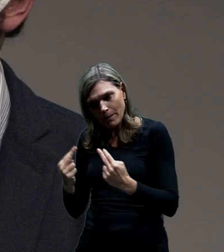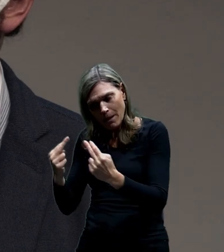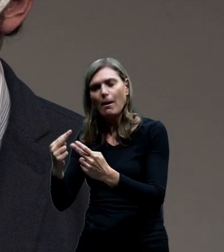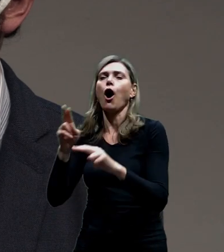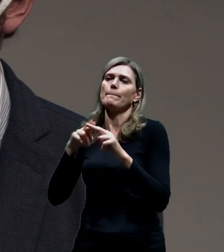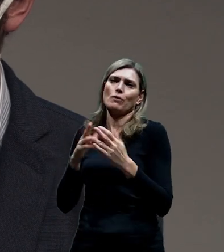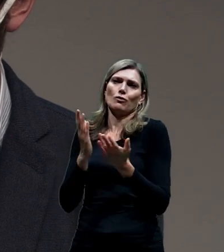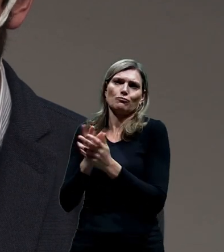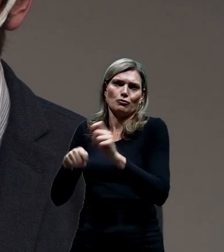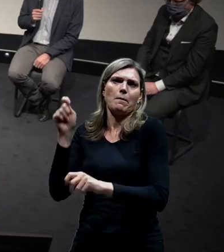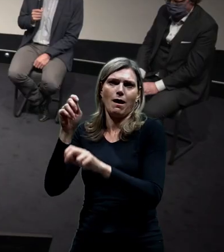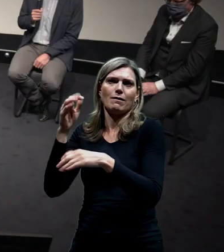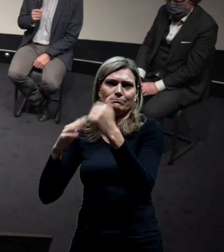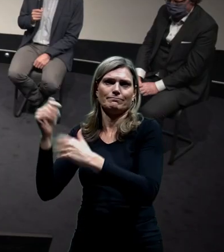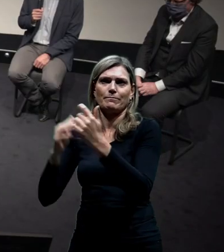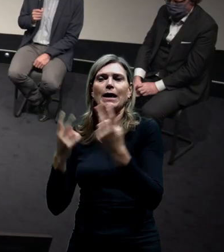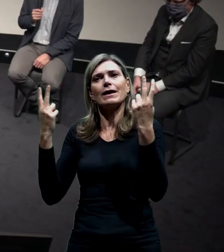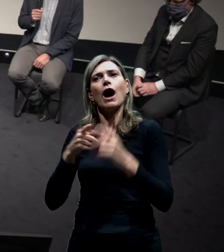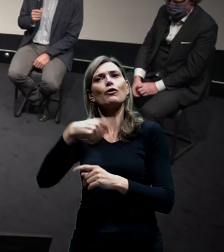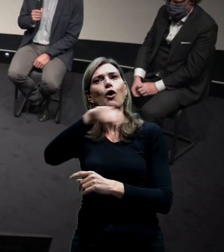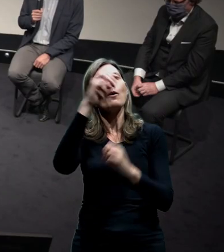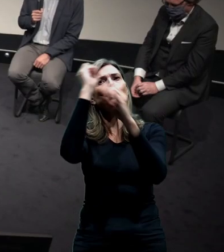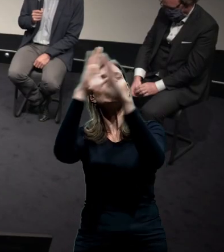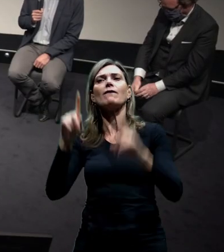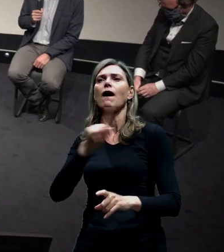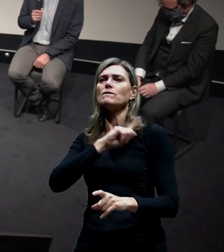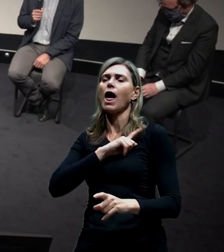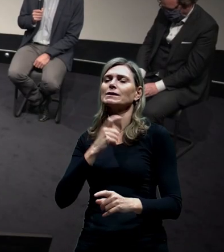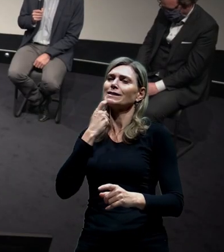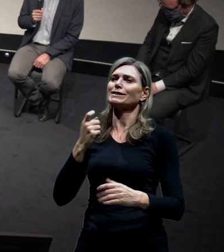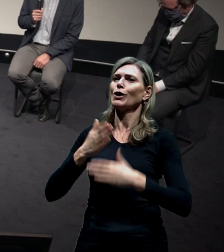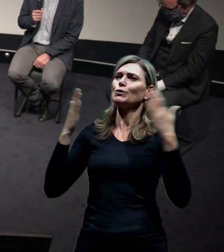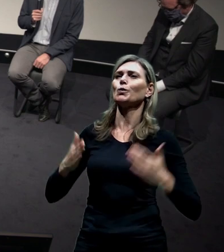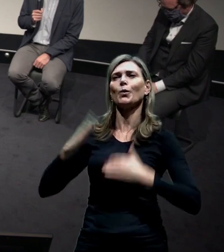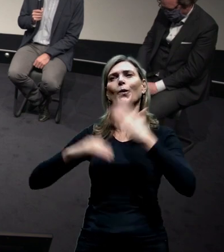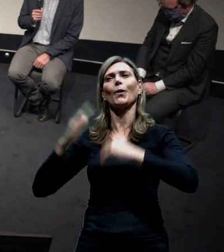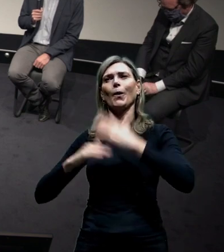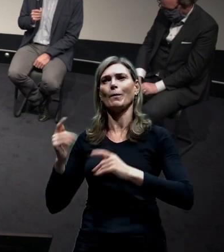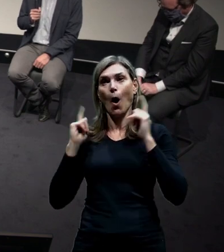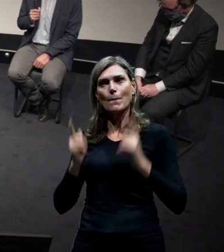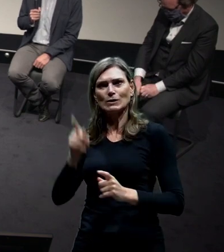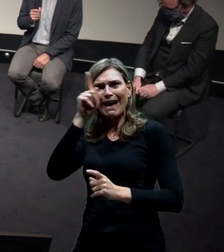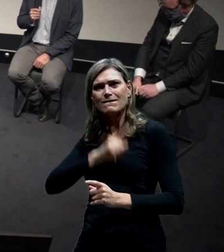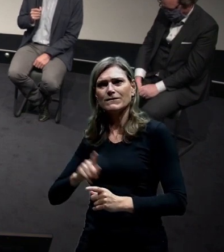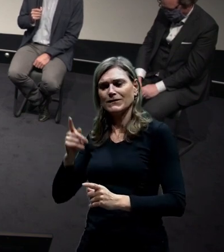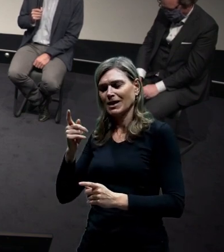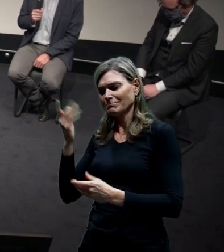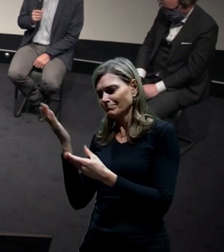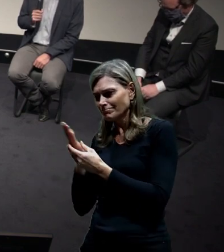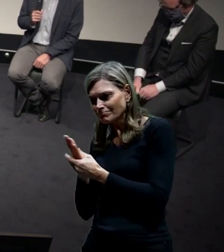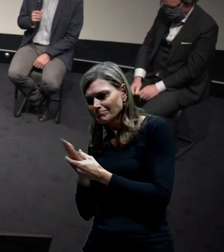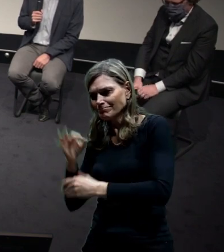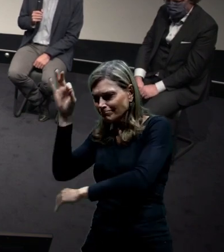tak, jako kdybyste si stavili vlastní dům, udělat si co nejlepší podklady tak, aby jste pak